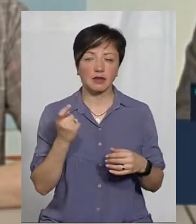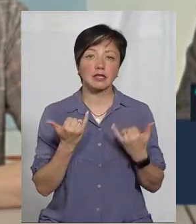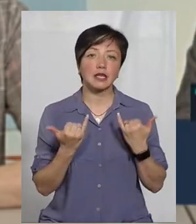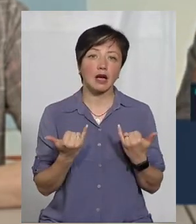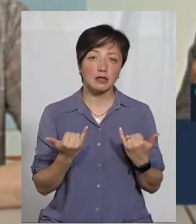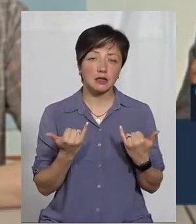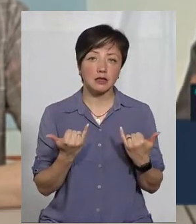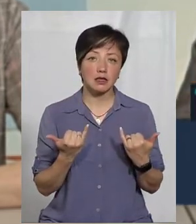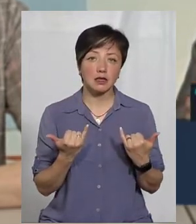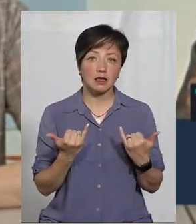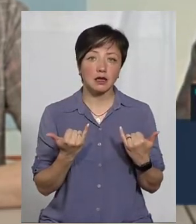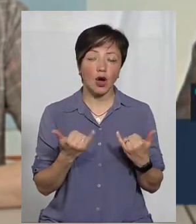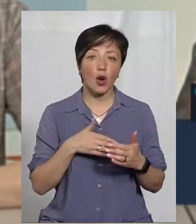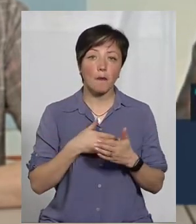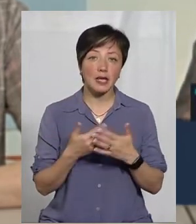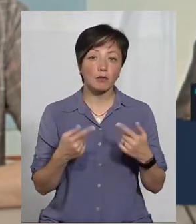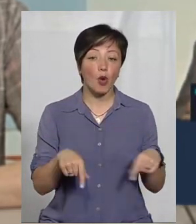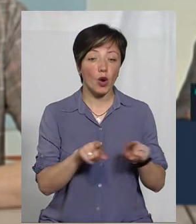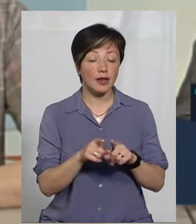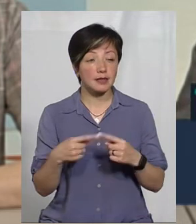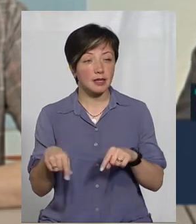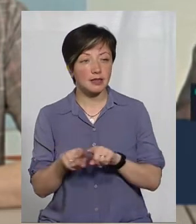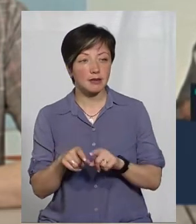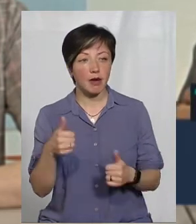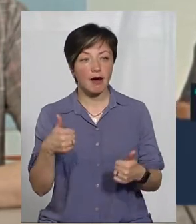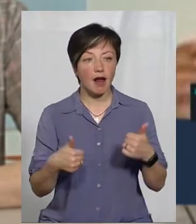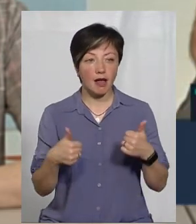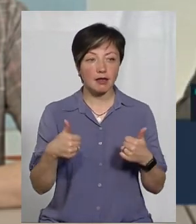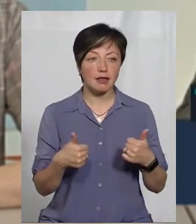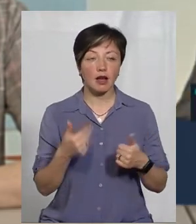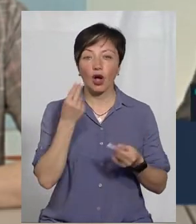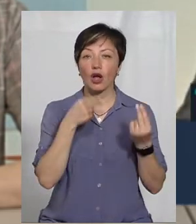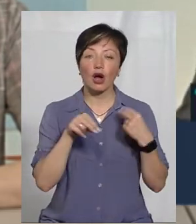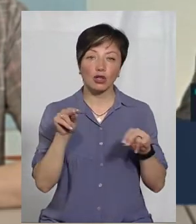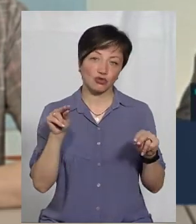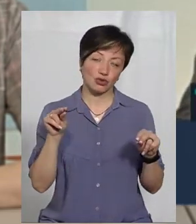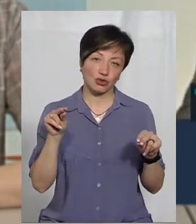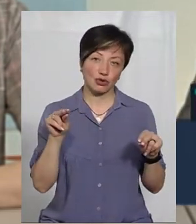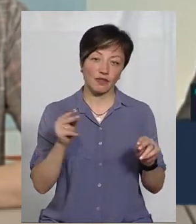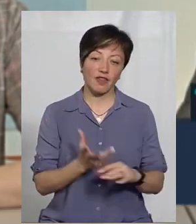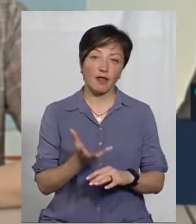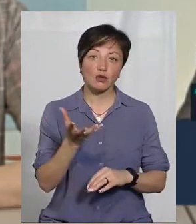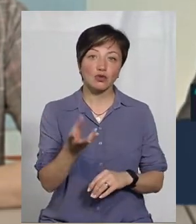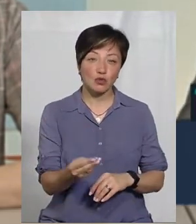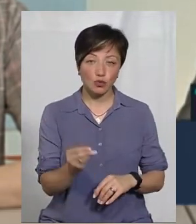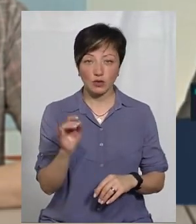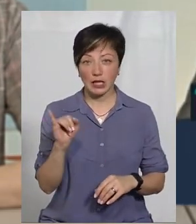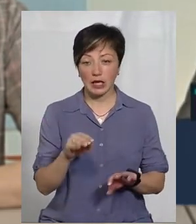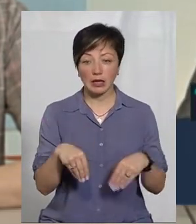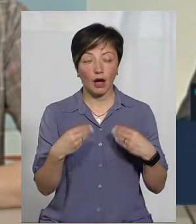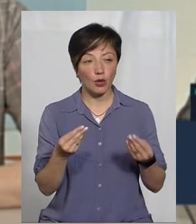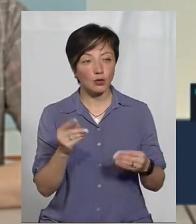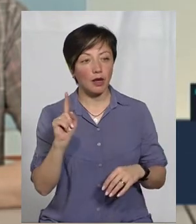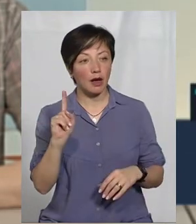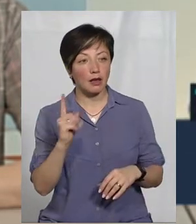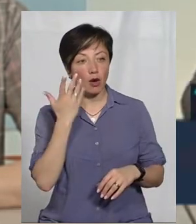Зараз, на сьогодні, громадським організаціям гранти набагато краще фінансуються і дають,